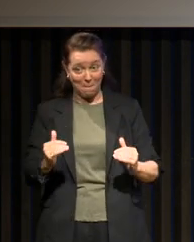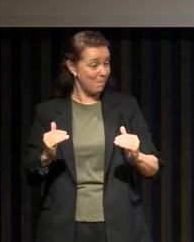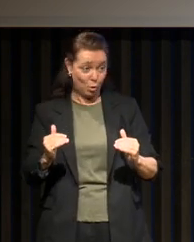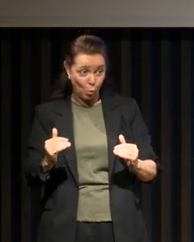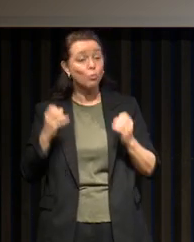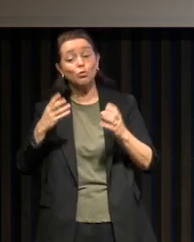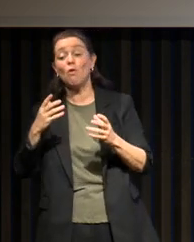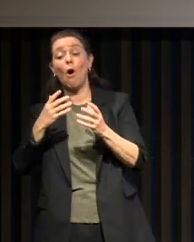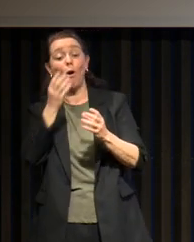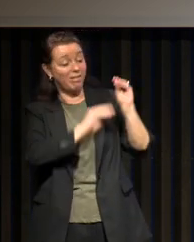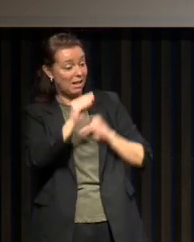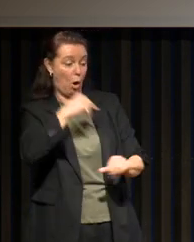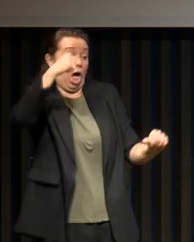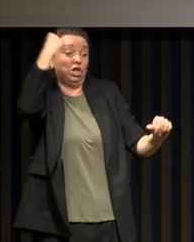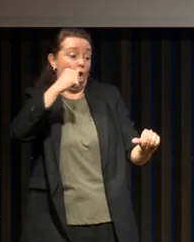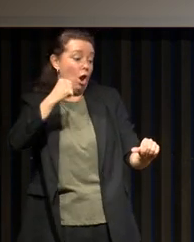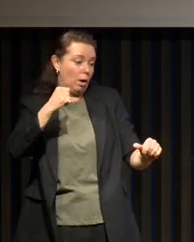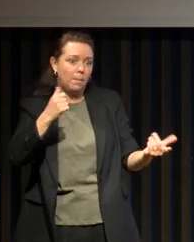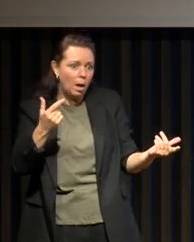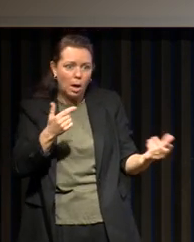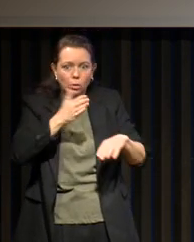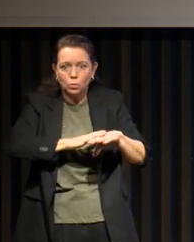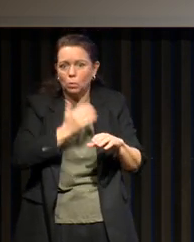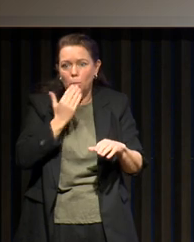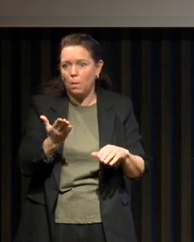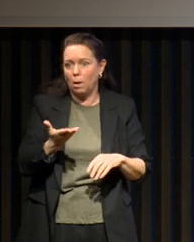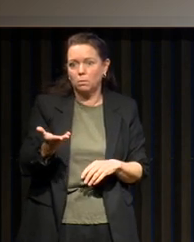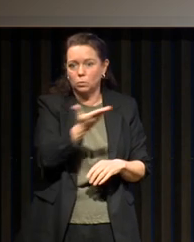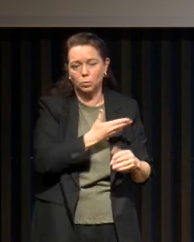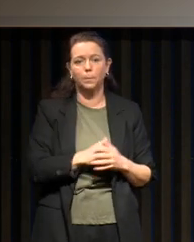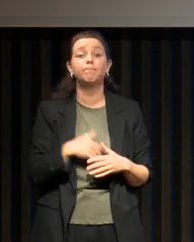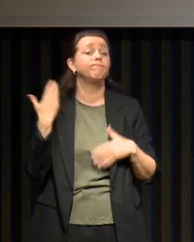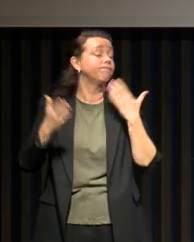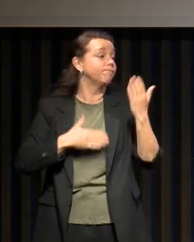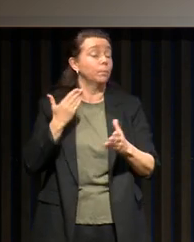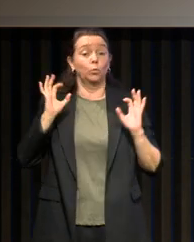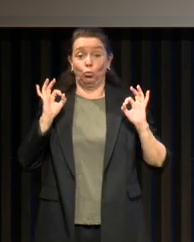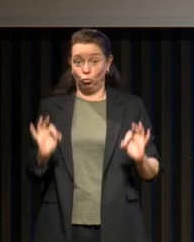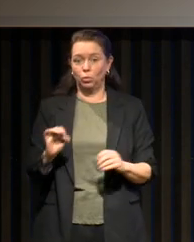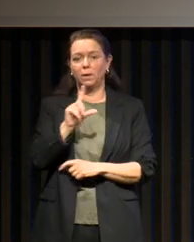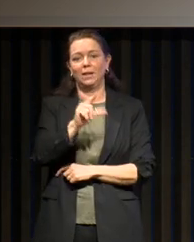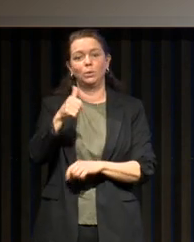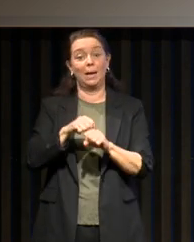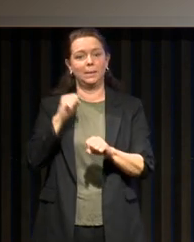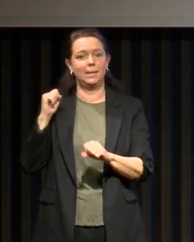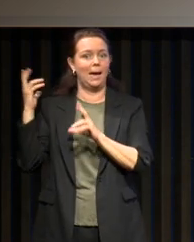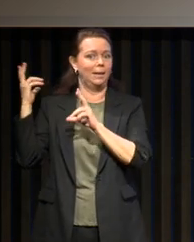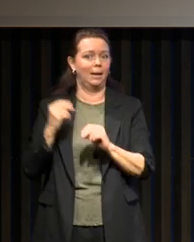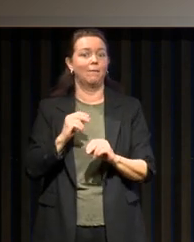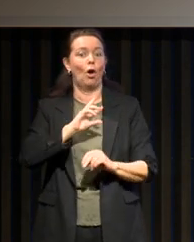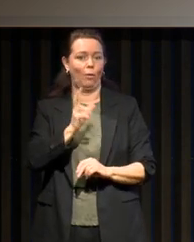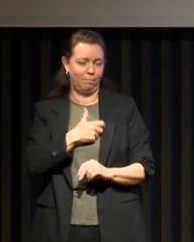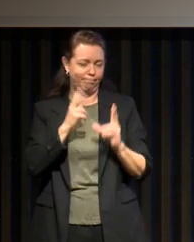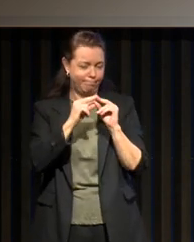unique. Et tout le monde ne rentre pas dans le moule. Et donc, il faut venir au XXIe siècle avec Barack Obama.